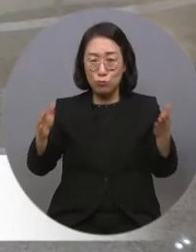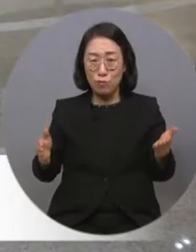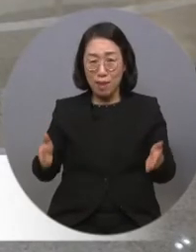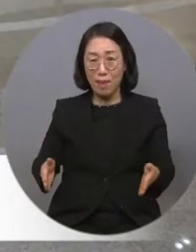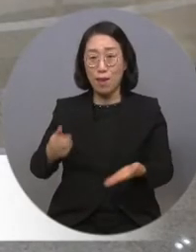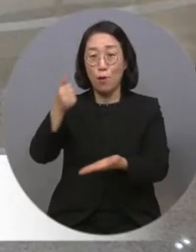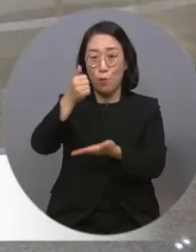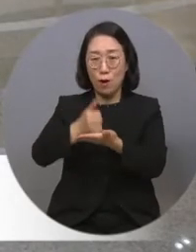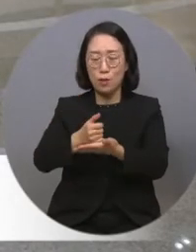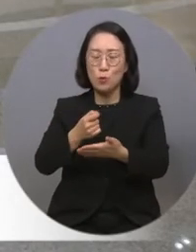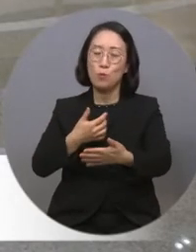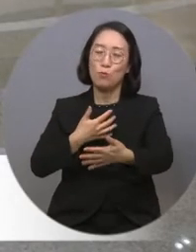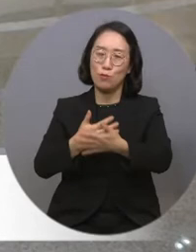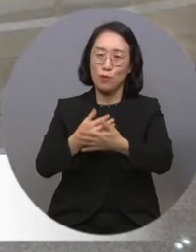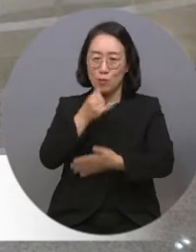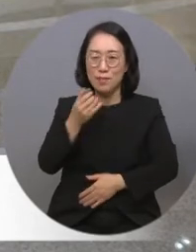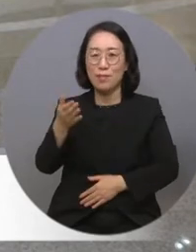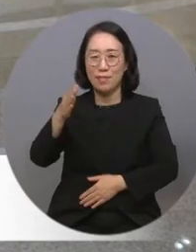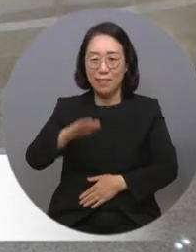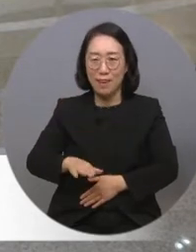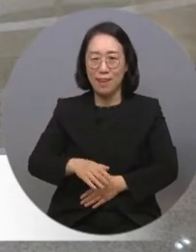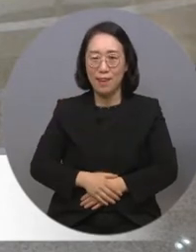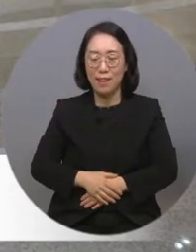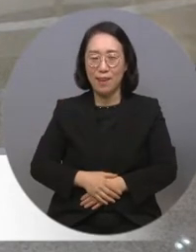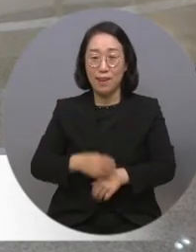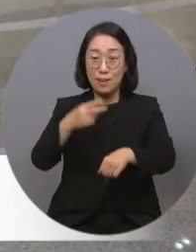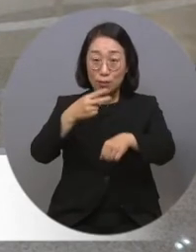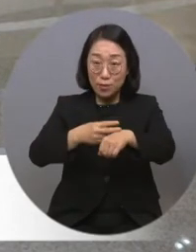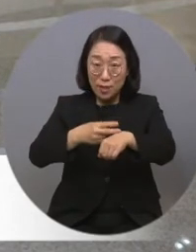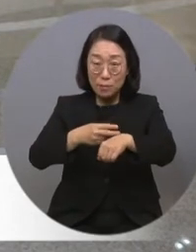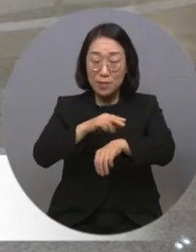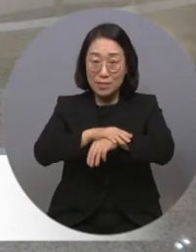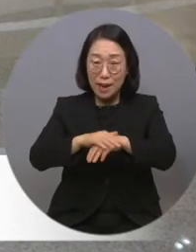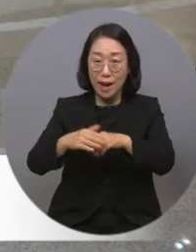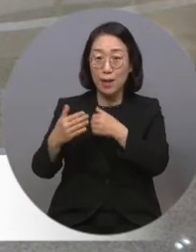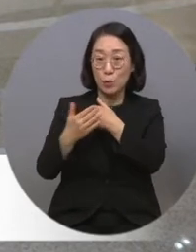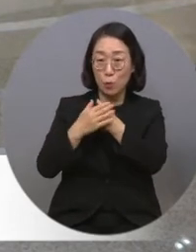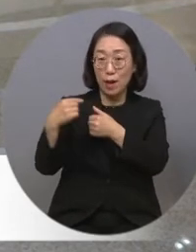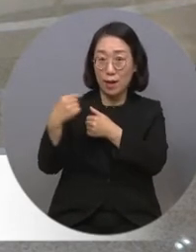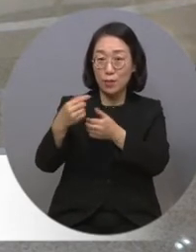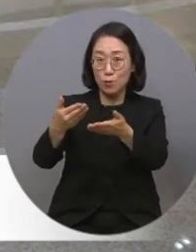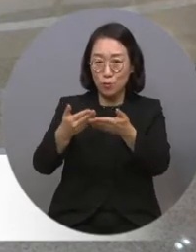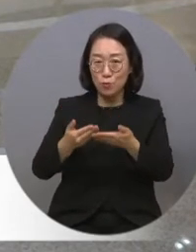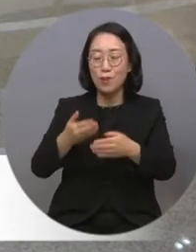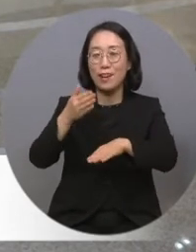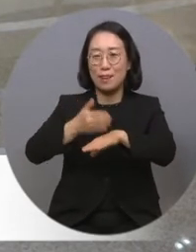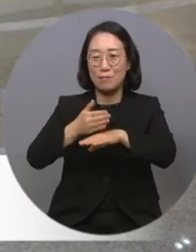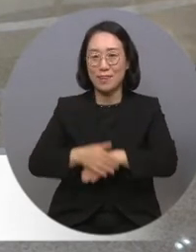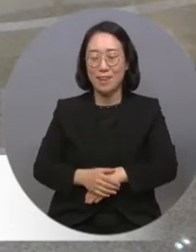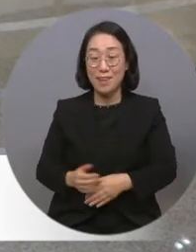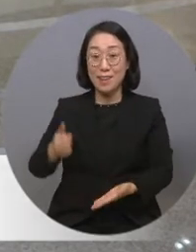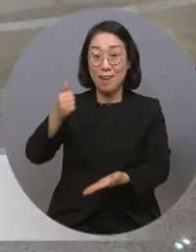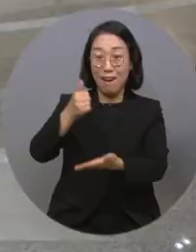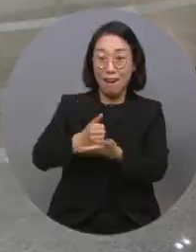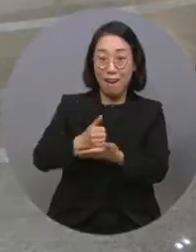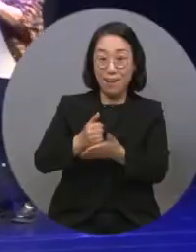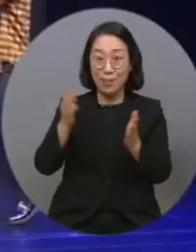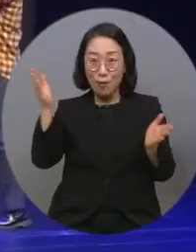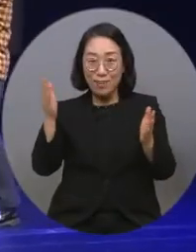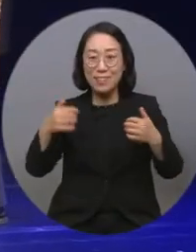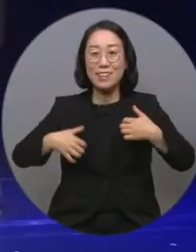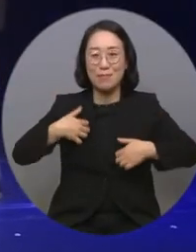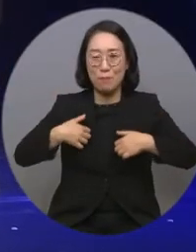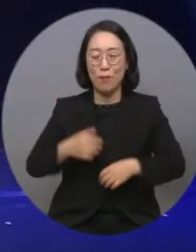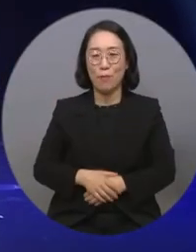두려움이 있었는데, 선생님들이 이끌어주셔서 되게 감사해요. 무대에 서니까 희열이 좀 느껴져요.